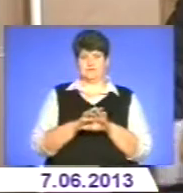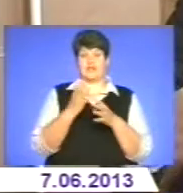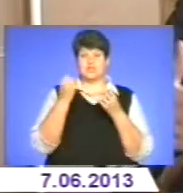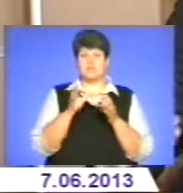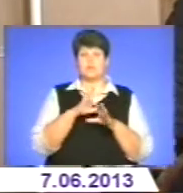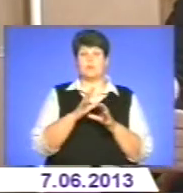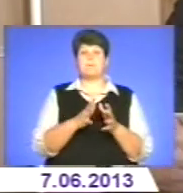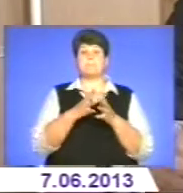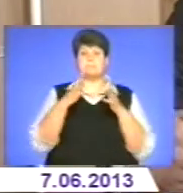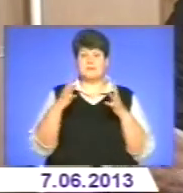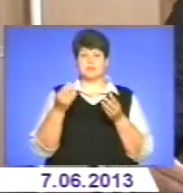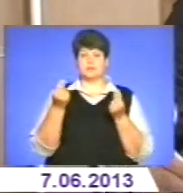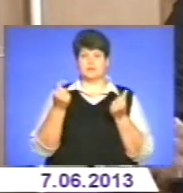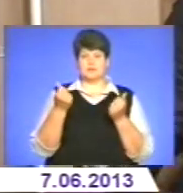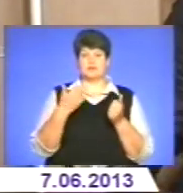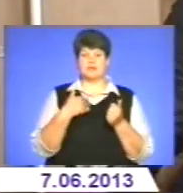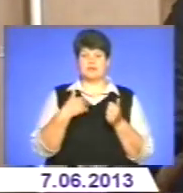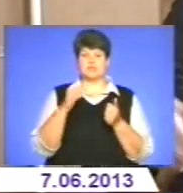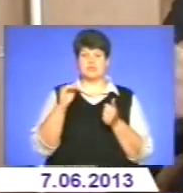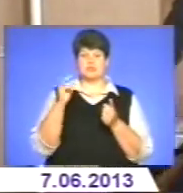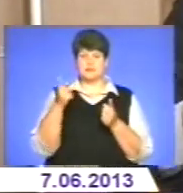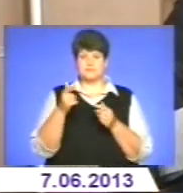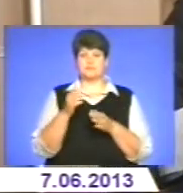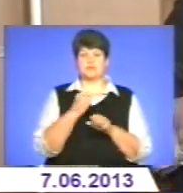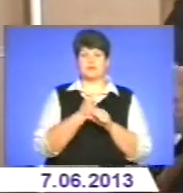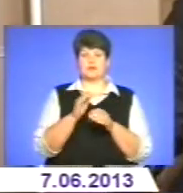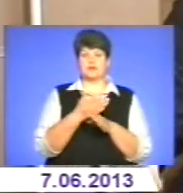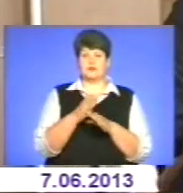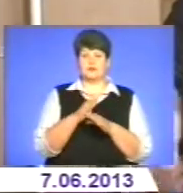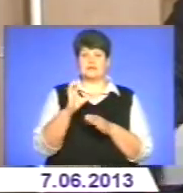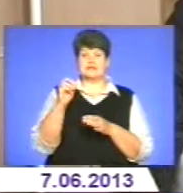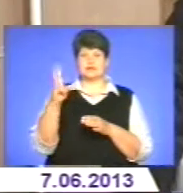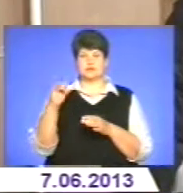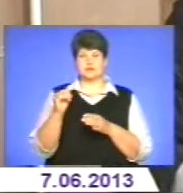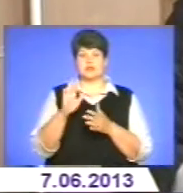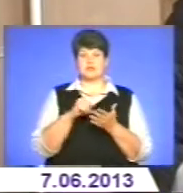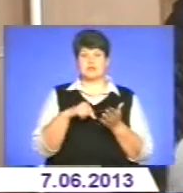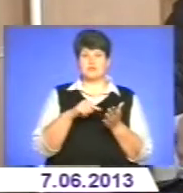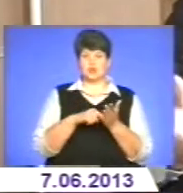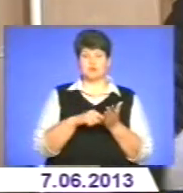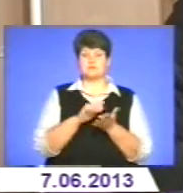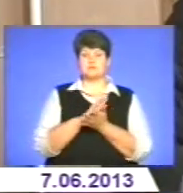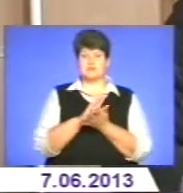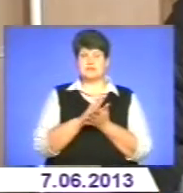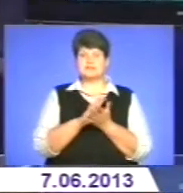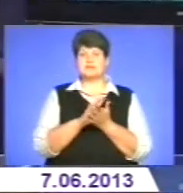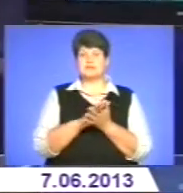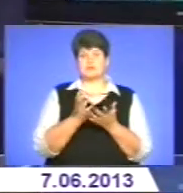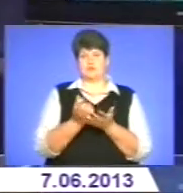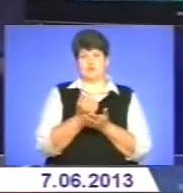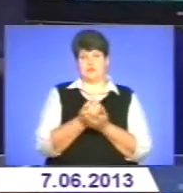якби наше комунальне підприємство здійснювало би сортування, наприклад, Скалатського чи міського сміття, ми би заробили ще більше коштів.